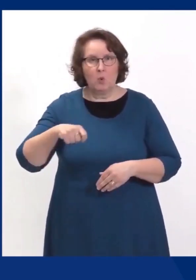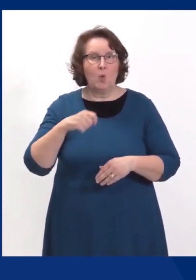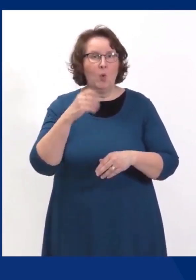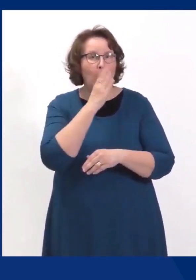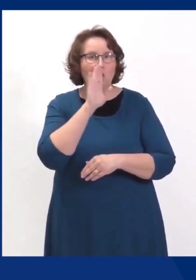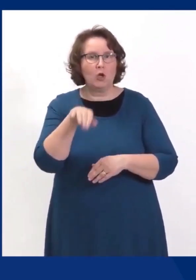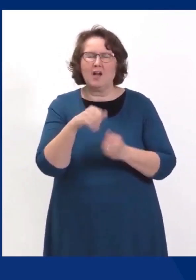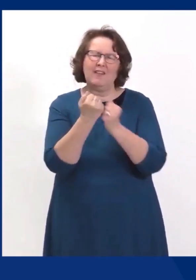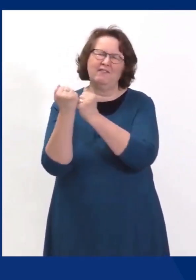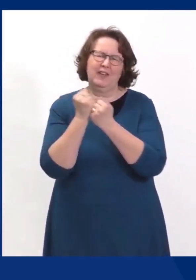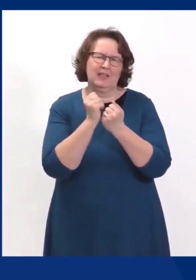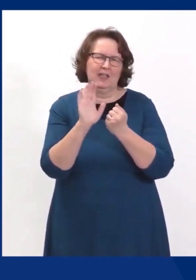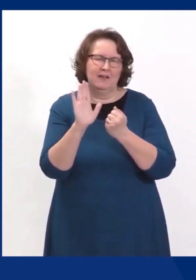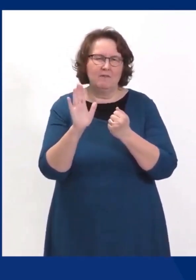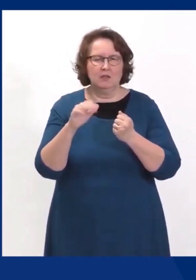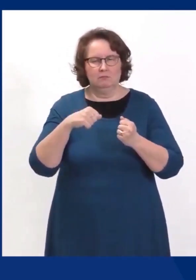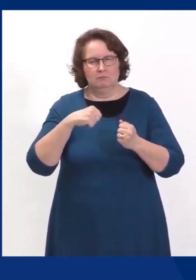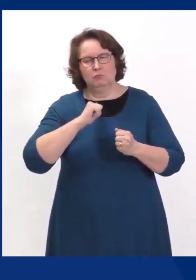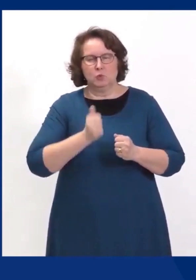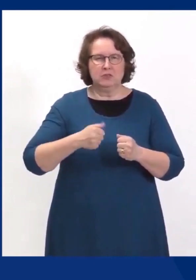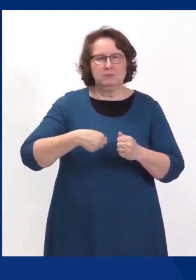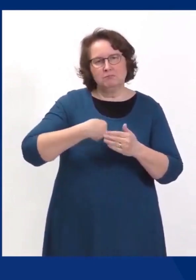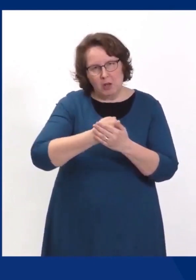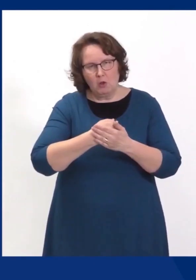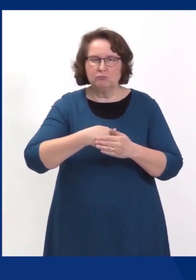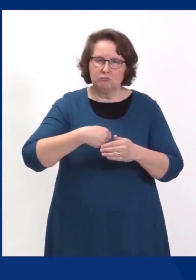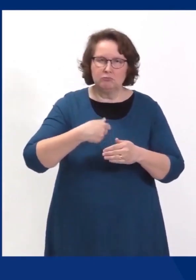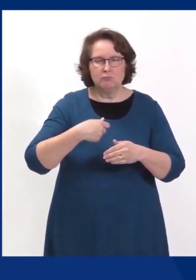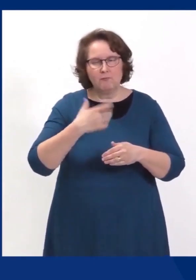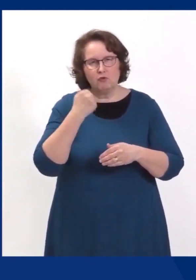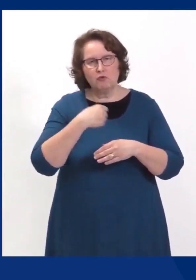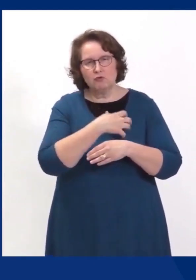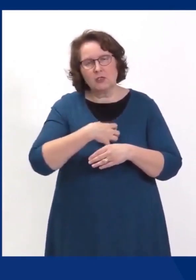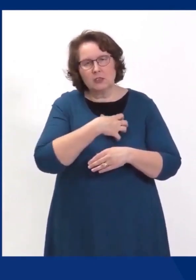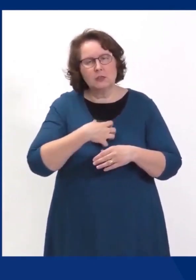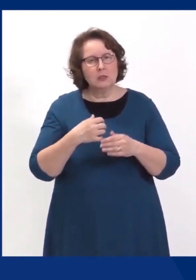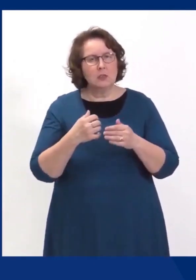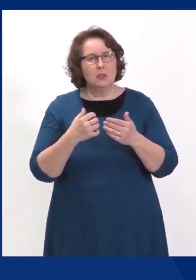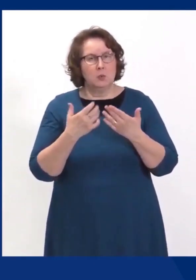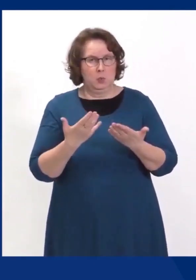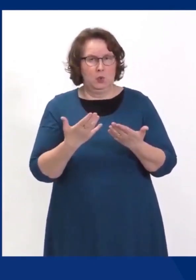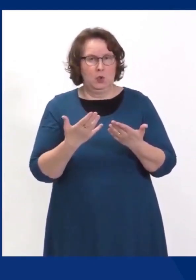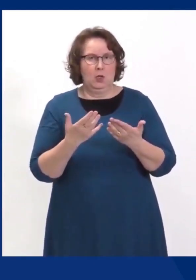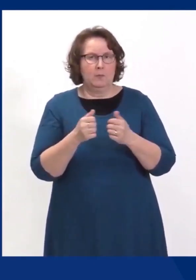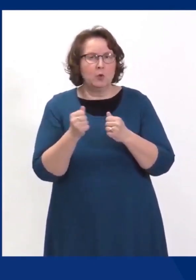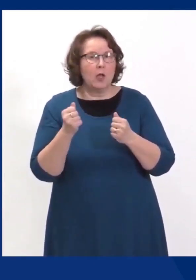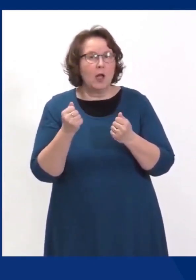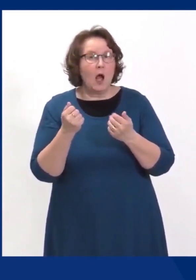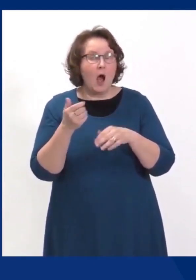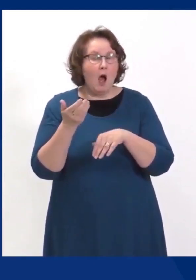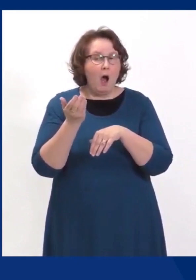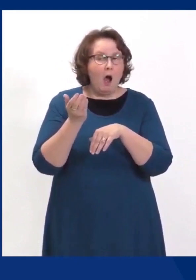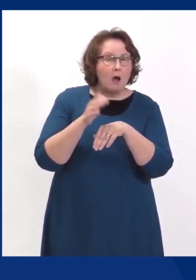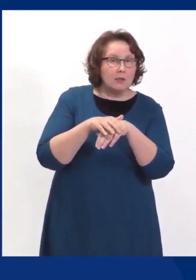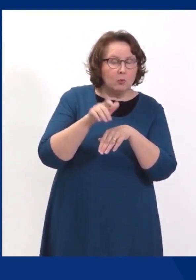ilman niitä kavereita tälläkin hetkellä. Mutta me juurikin kuunnellaan niitä